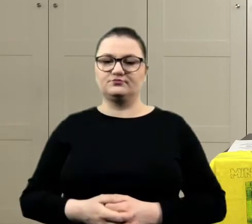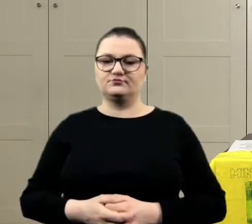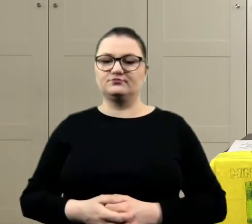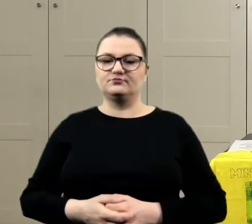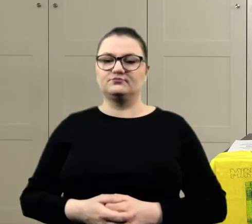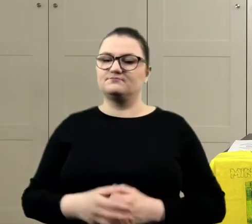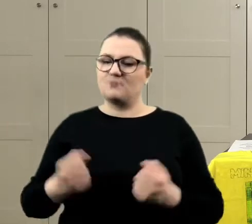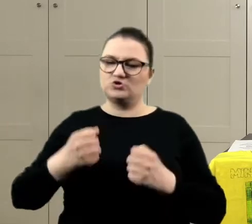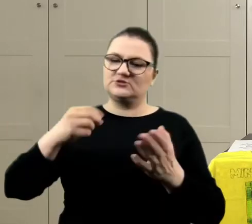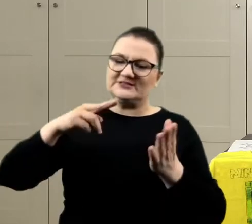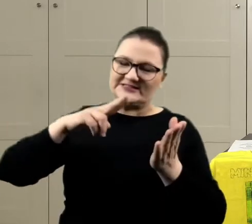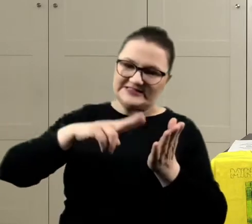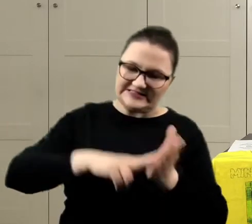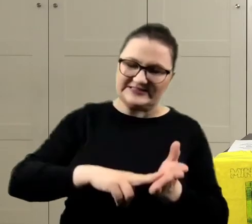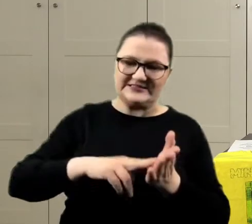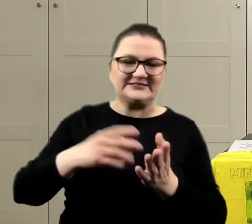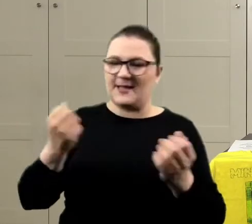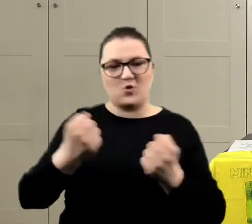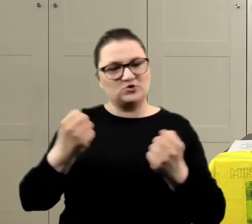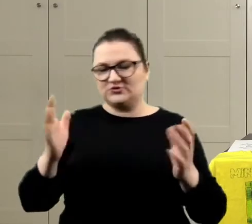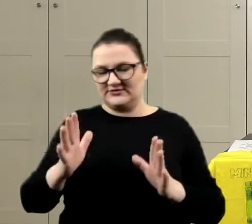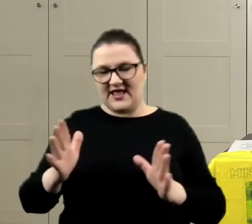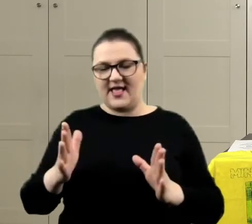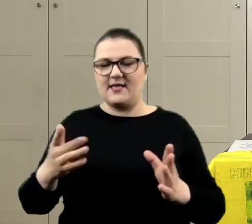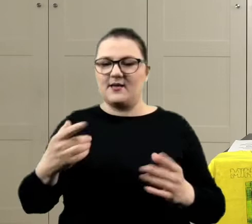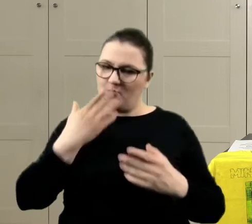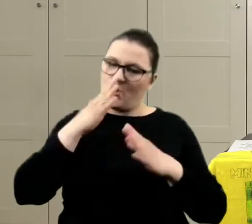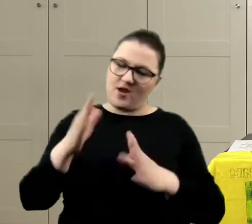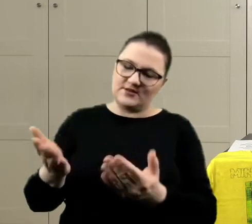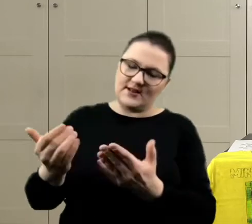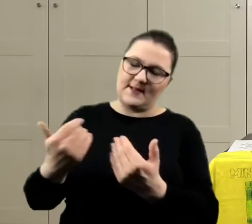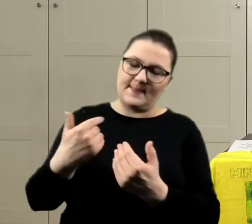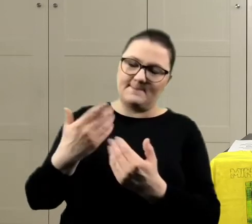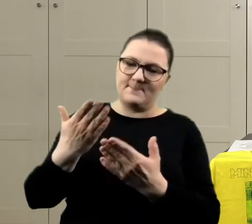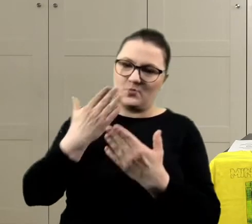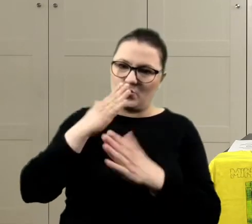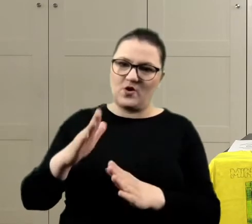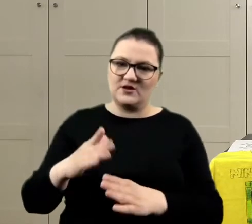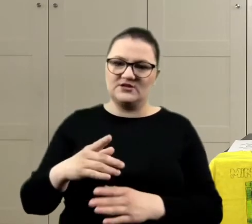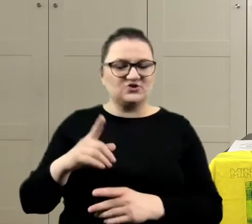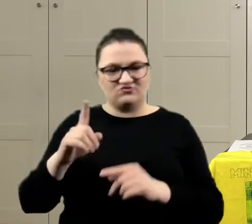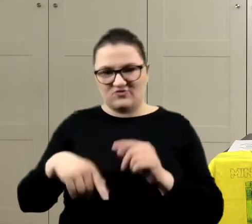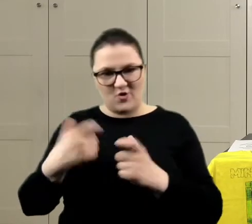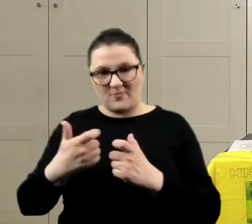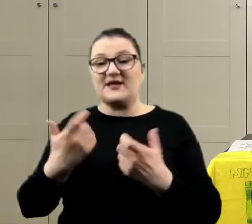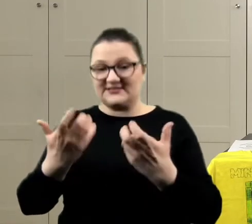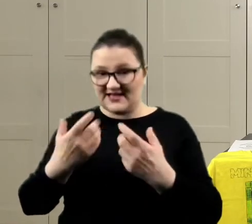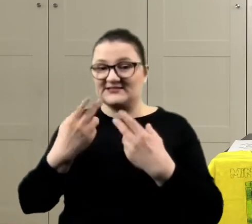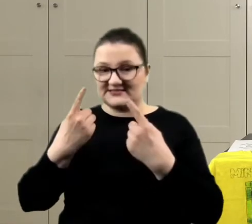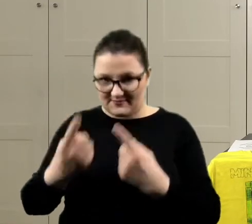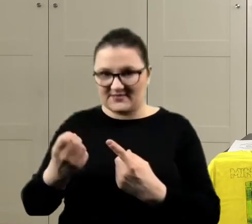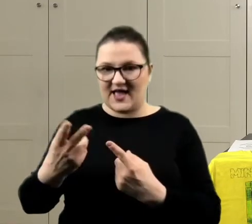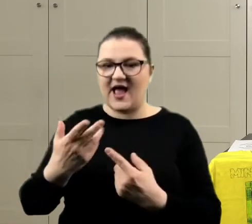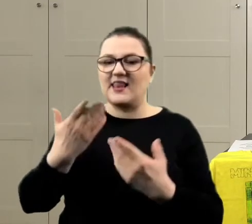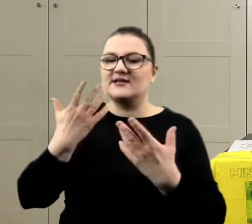Mocno przyciskasz. Zobacz, nie przyciskamy tak. No, pokaż, nie. Muszę Ci pokazać, jak, bo źle robisz teraz. Ja chcę, żebyś sama robiła, ale ja